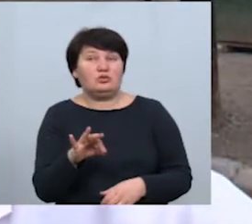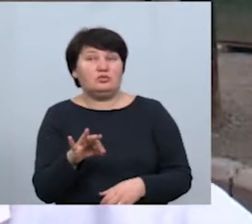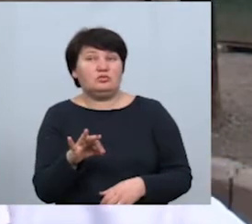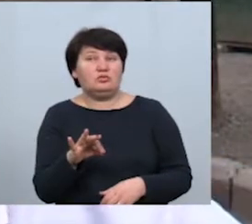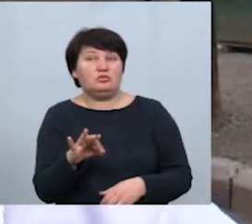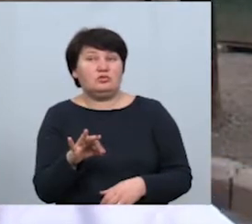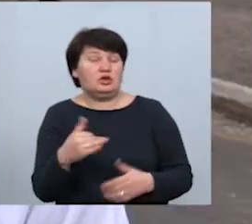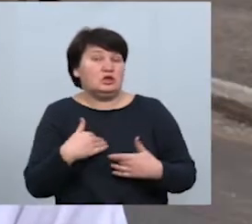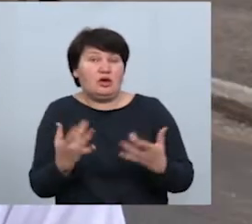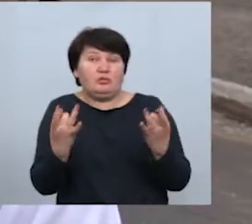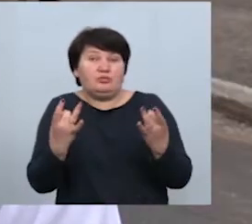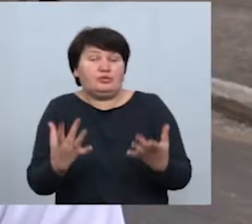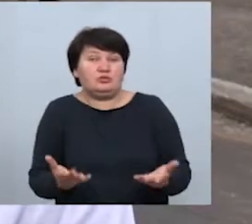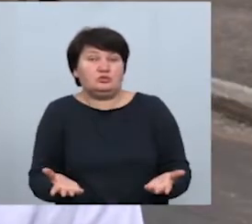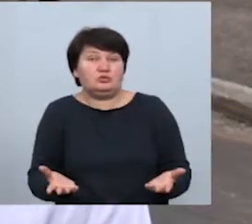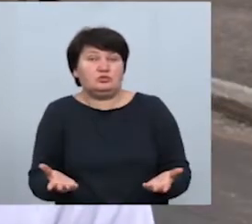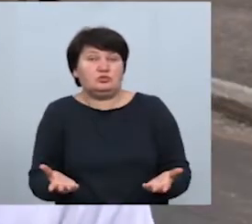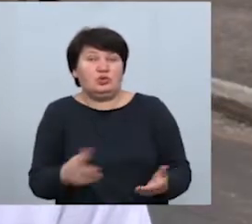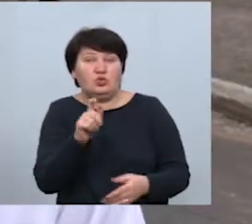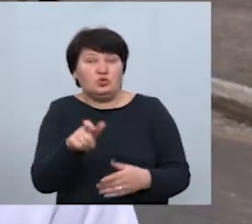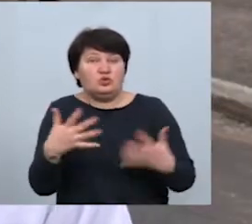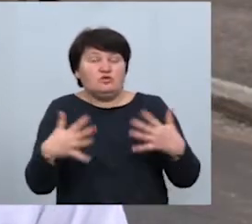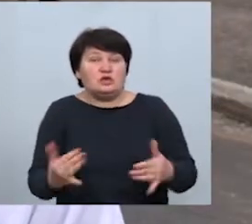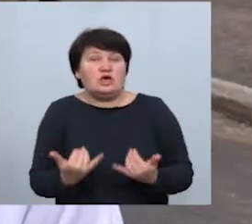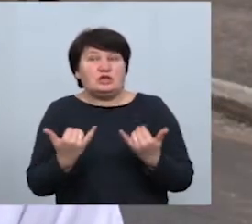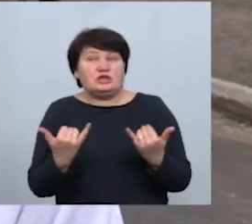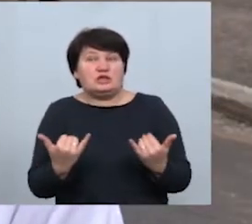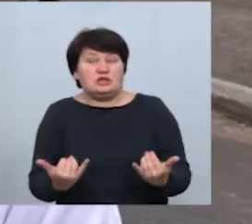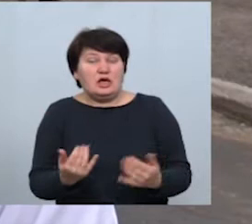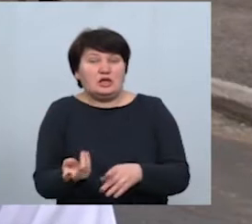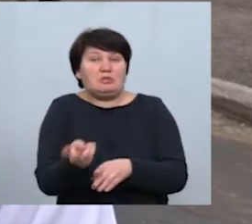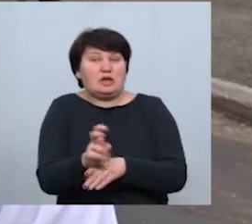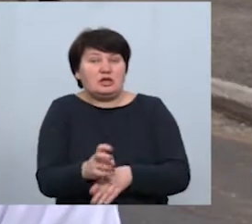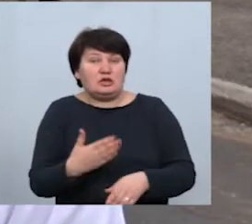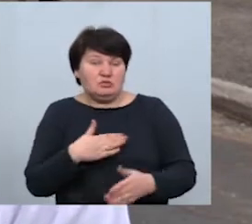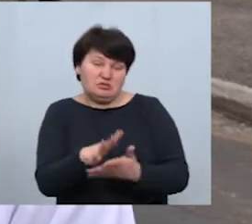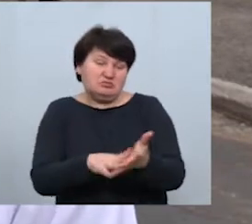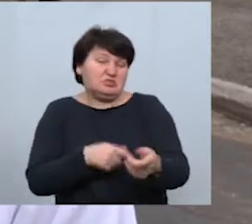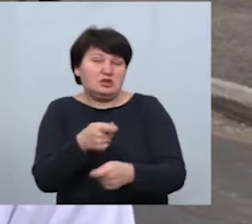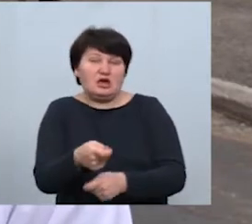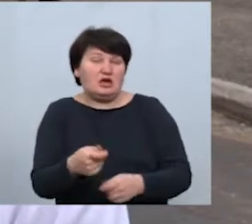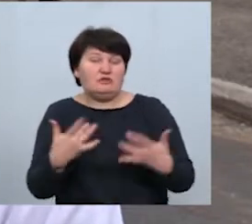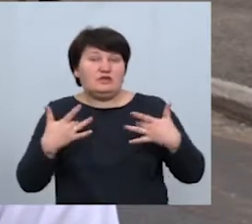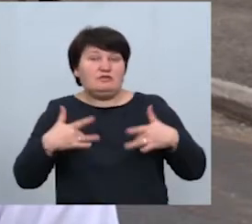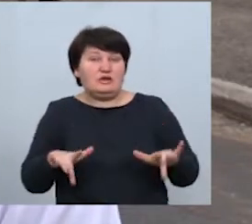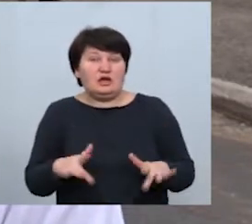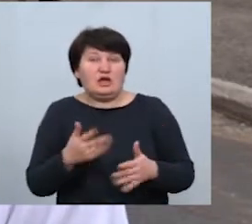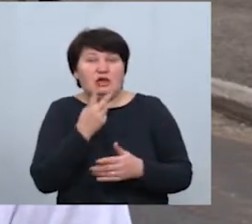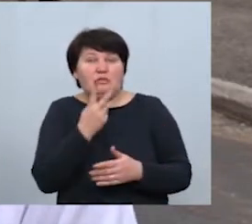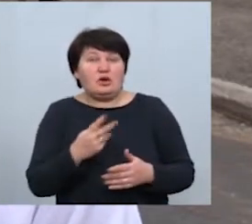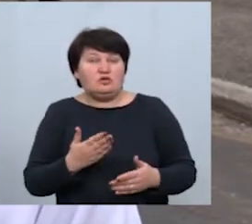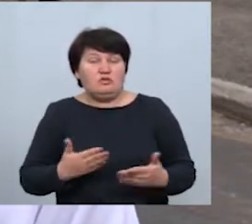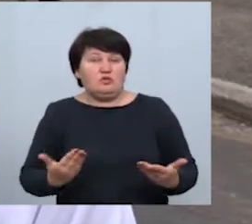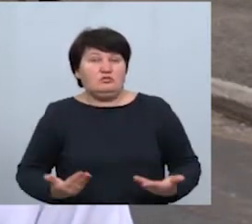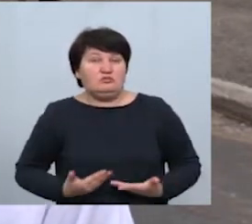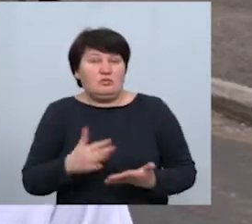я просто, люди вже от зараз прийшли до мене, кажуть, ми пишемо з'яві, звільняємося, ми не бачимо майбутнього. А